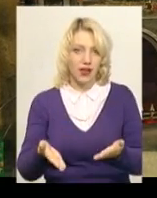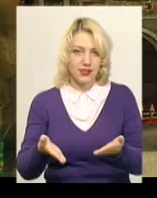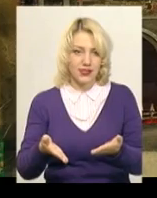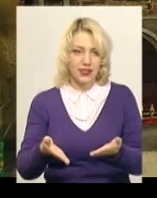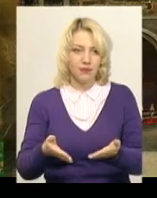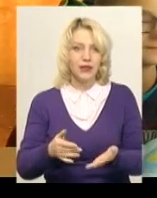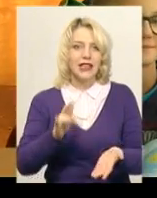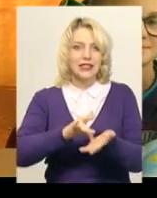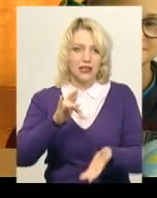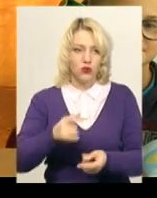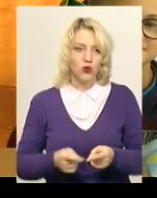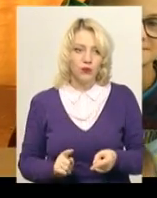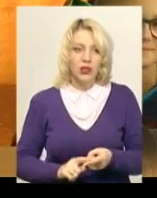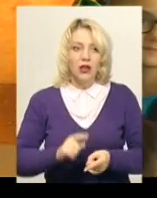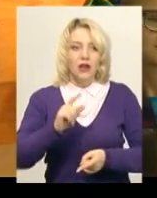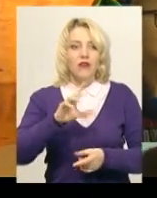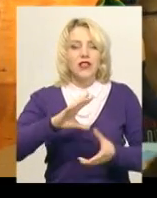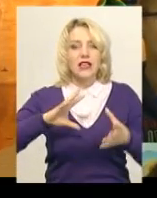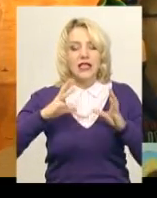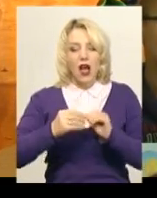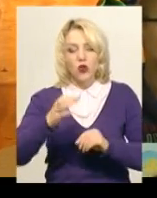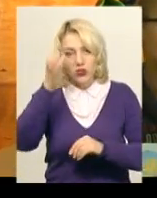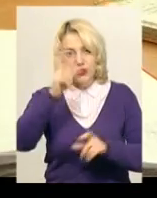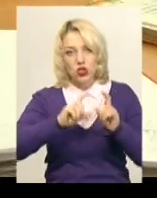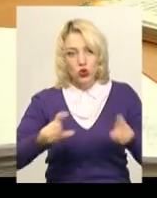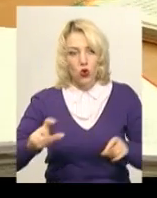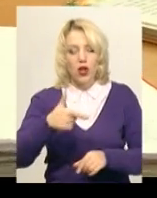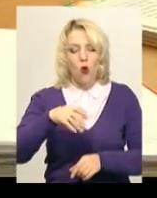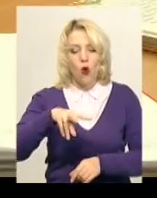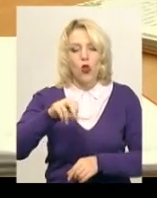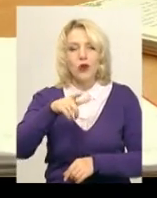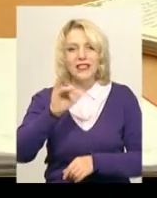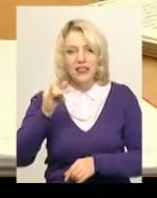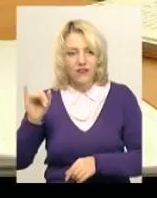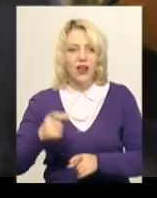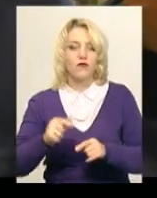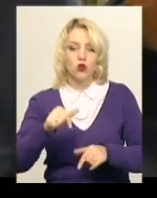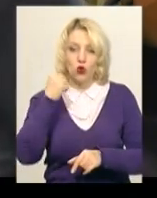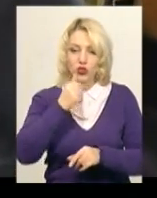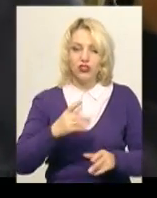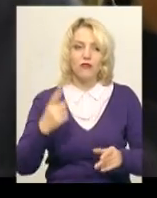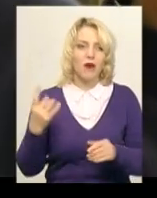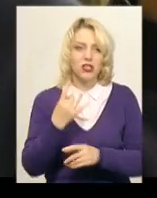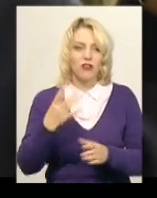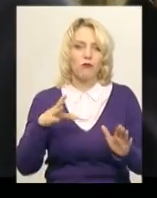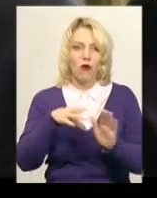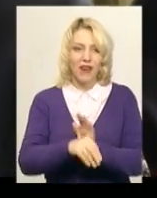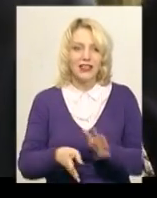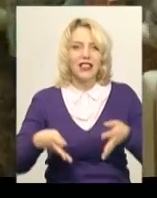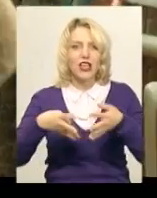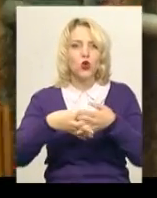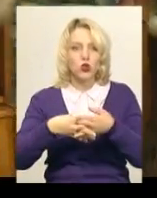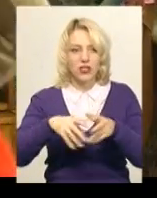ІРЦЕ. У Голосківській загальноосвітній школі Летичівського району цьогоріч вперше впровадили клас з інклюзивною формою